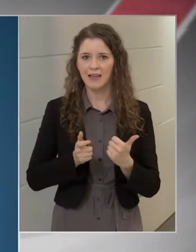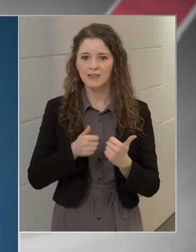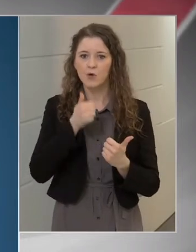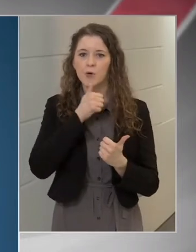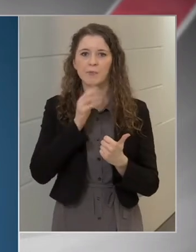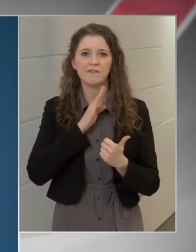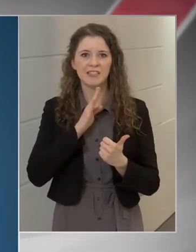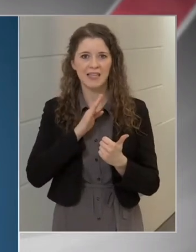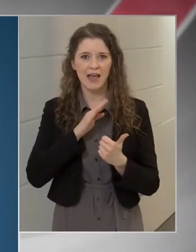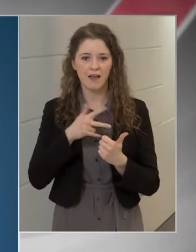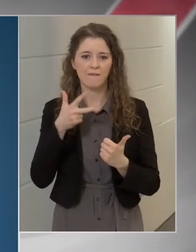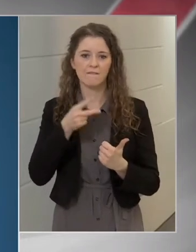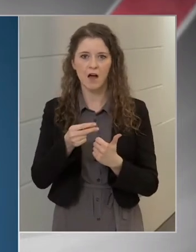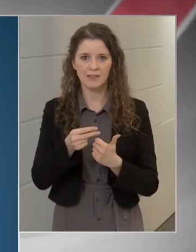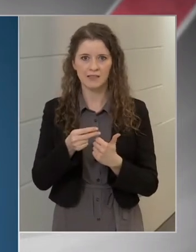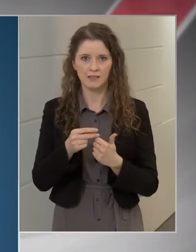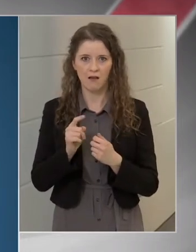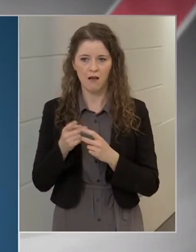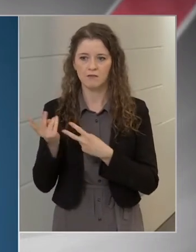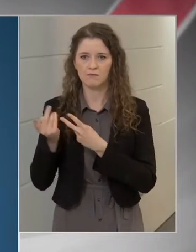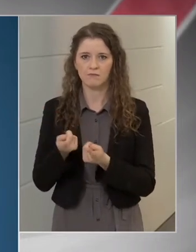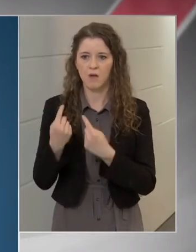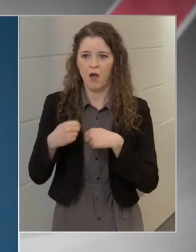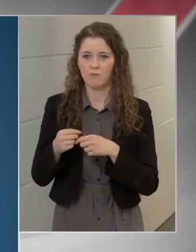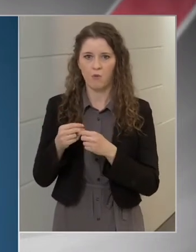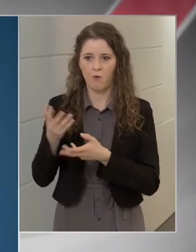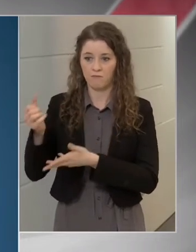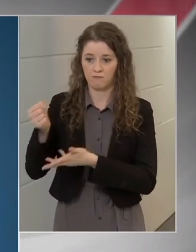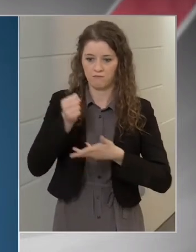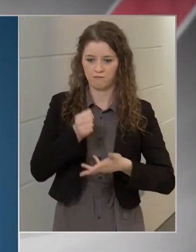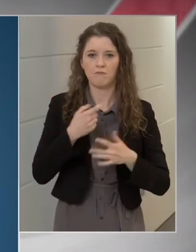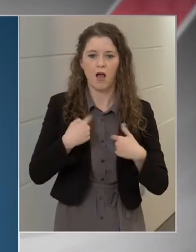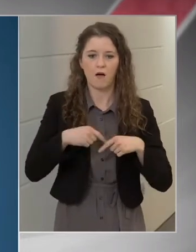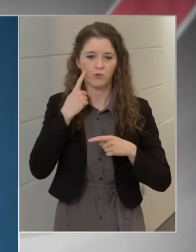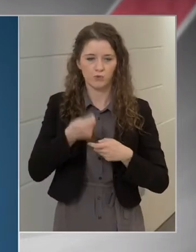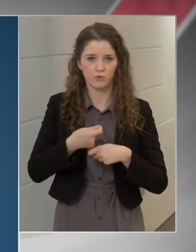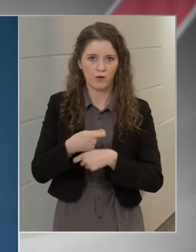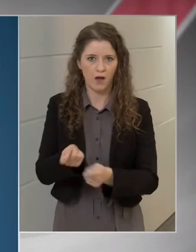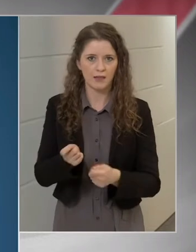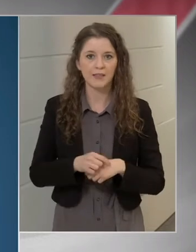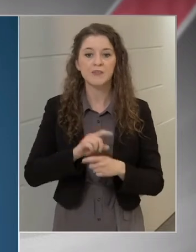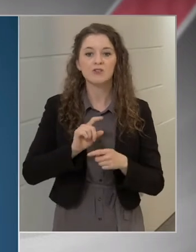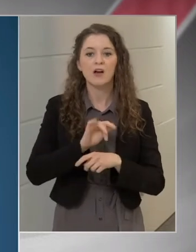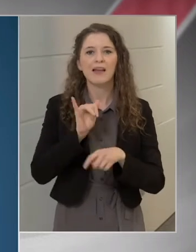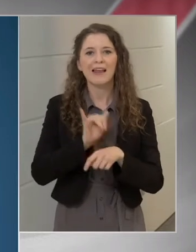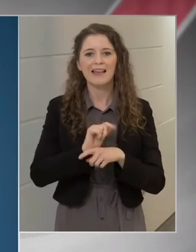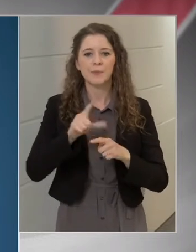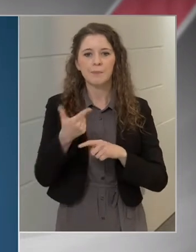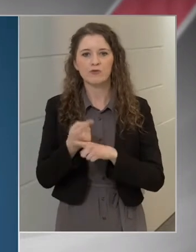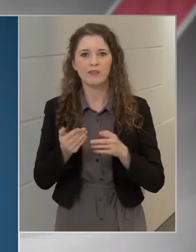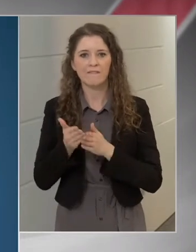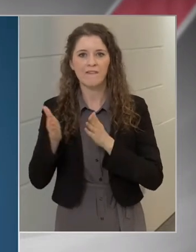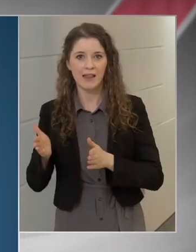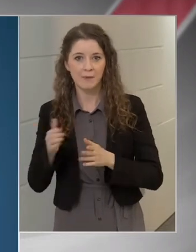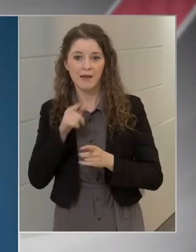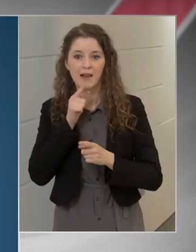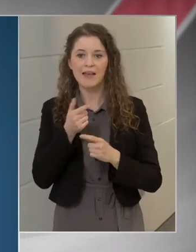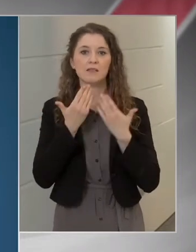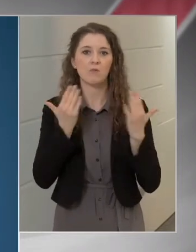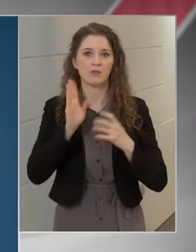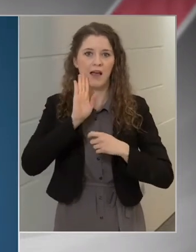szállítmányokból tudunk oltóanyagot biztosítani, a hét második felében moderna vakcina szállítmányt is várunk,